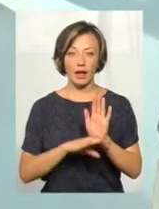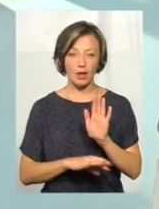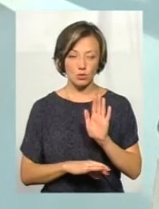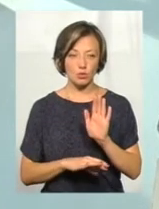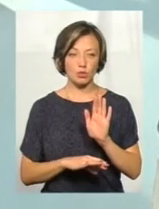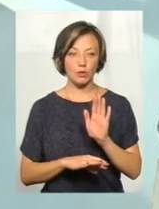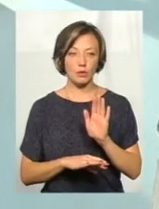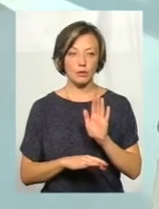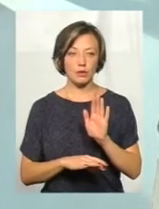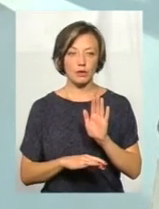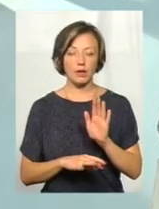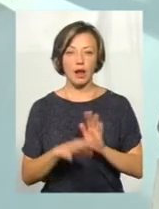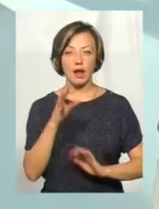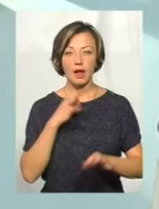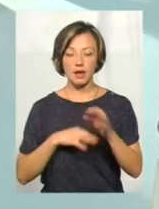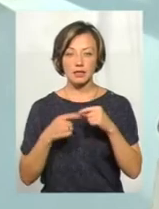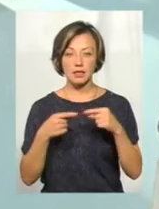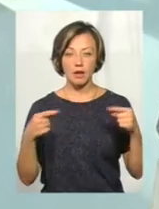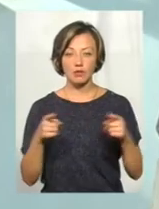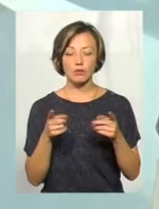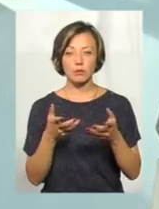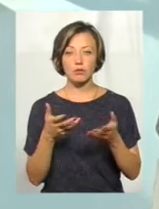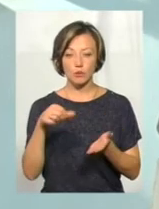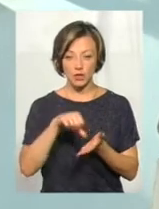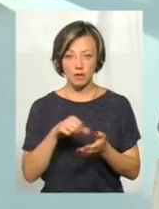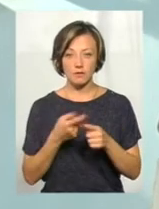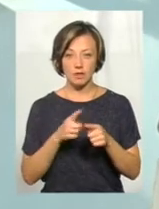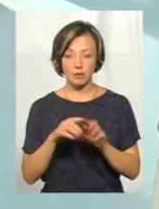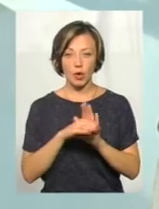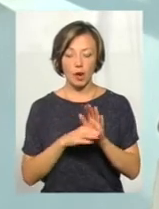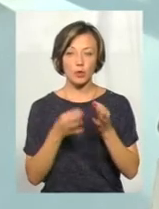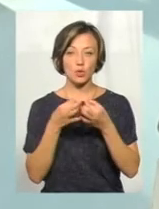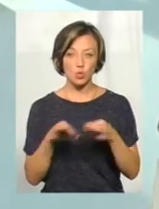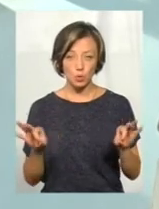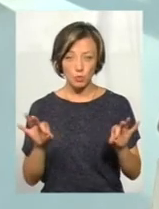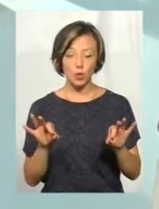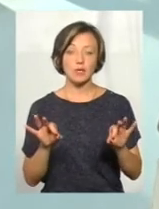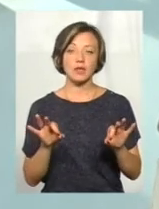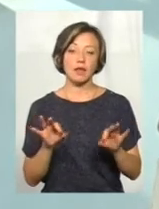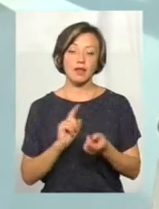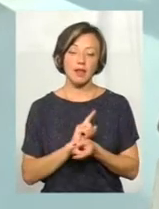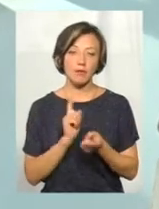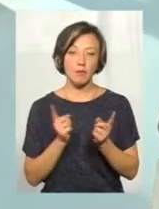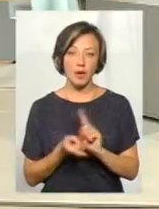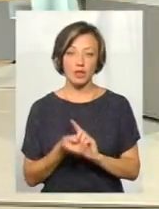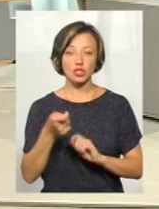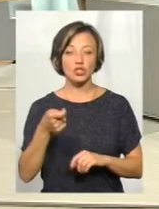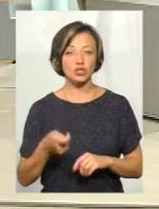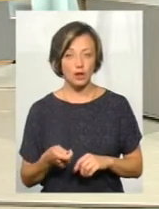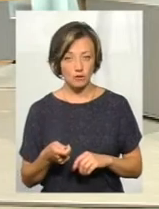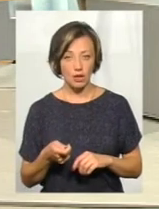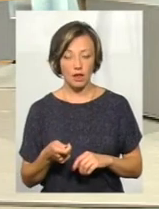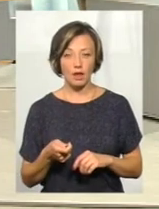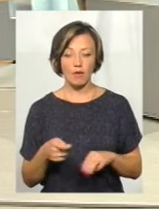лікарських засобів, що приймають участь в програмі «Доступні ліки», вони навпаки здешевшили